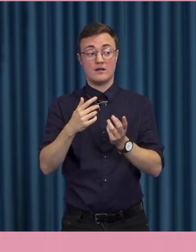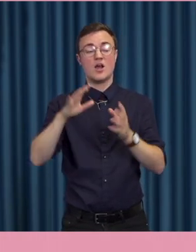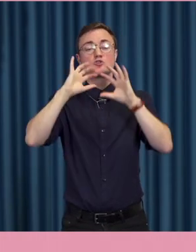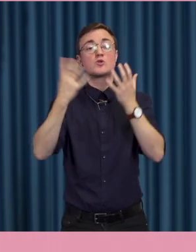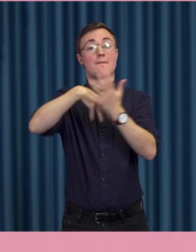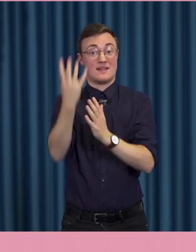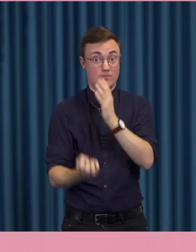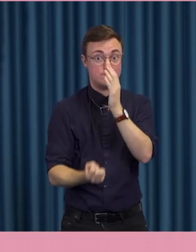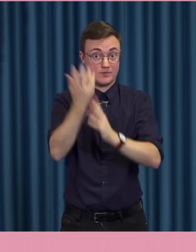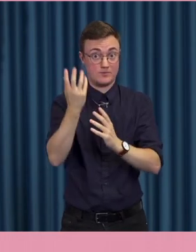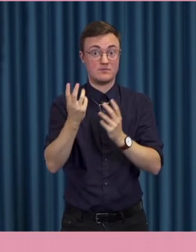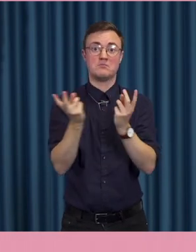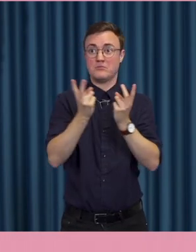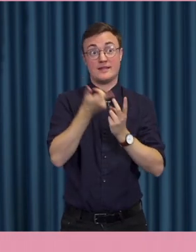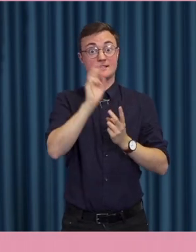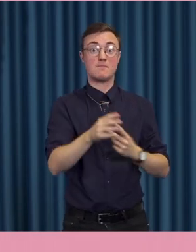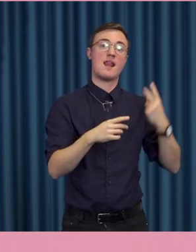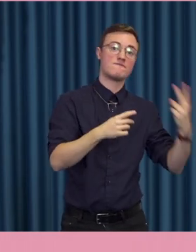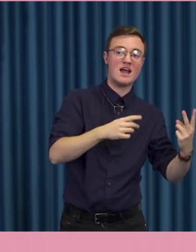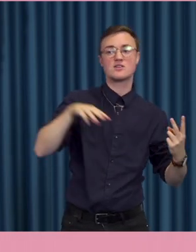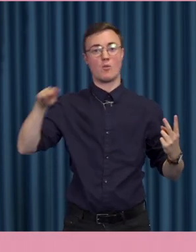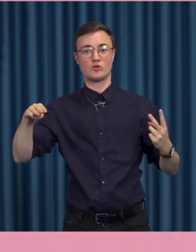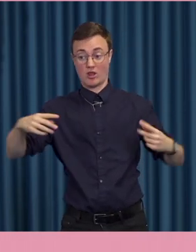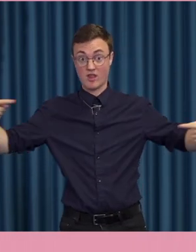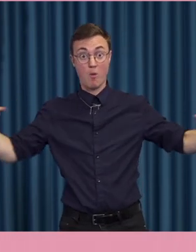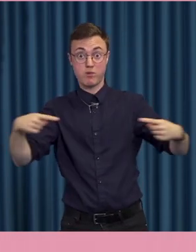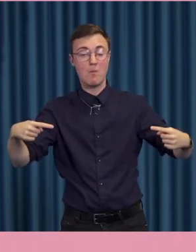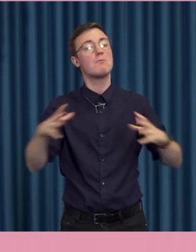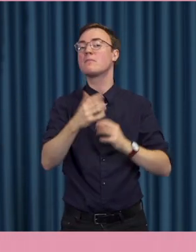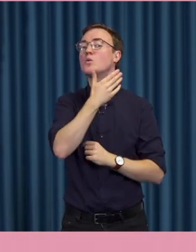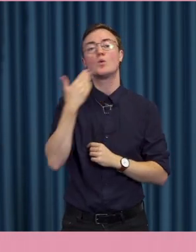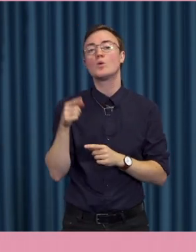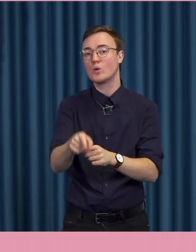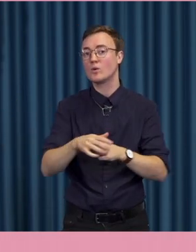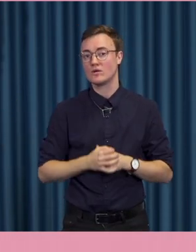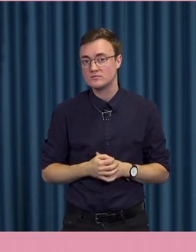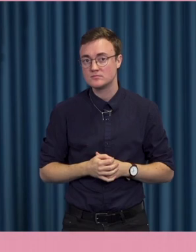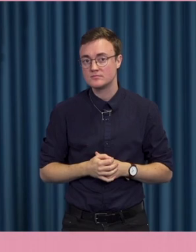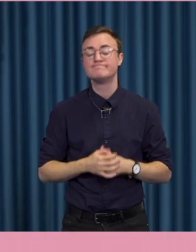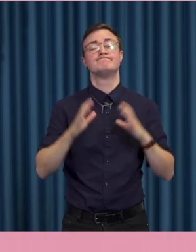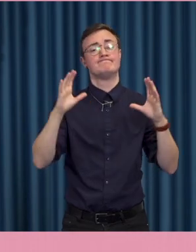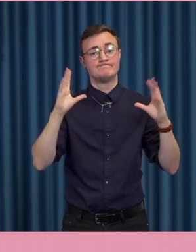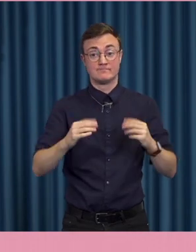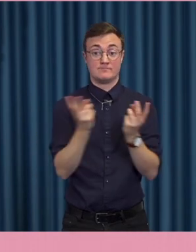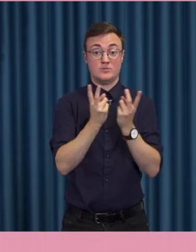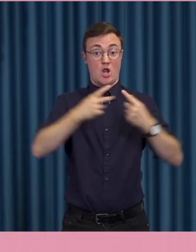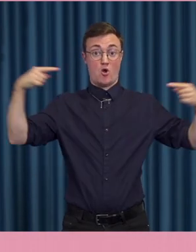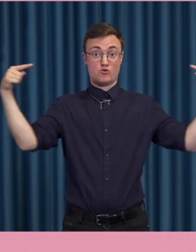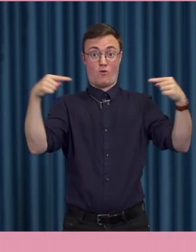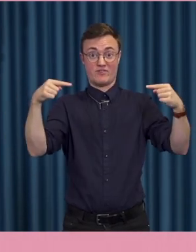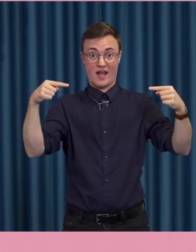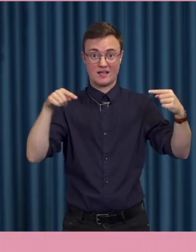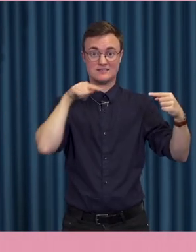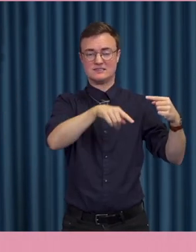som står långt ifrån varandra. Som Vänsterpartiet och Moderaterna till exempel. Till slut. Kontrasten mellan det höga